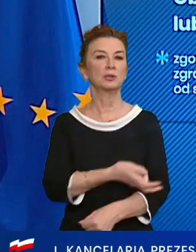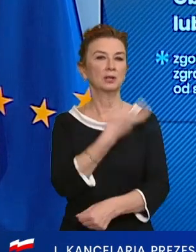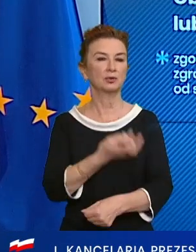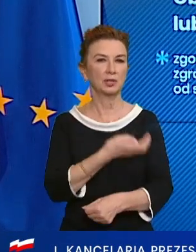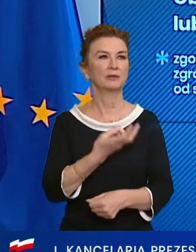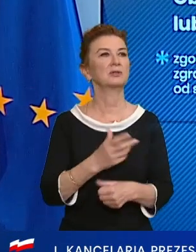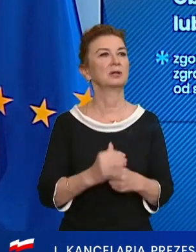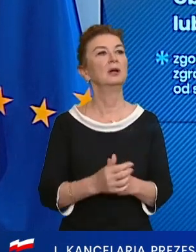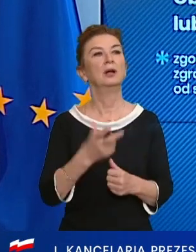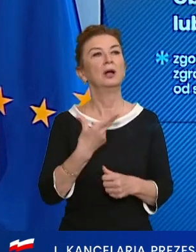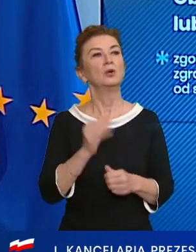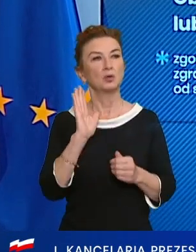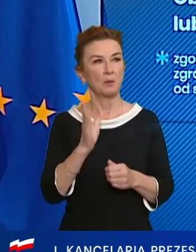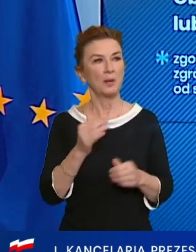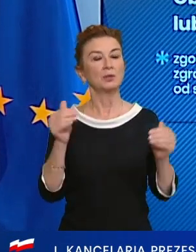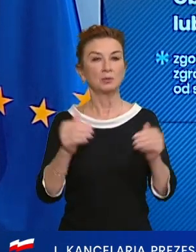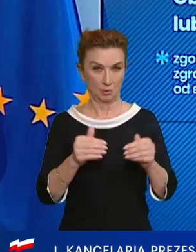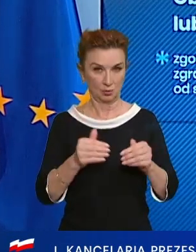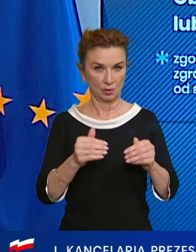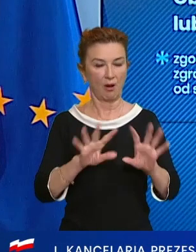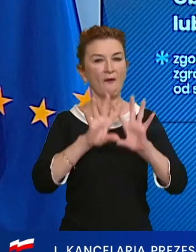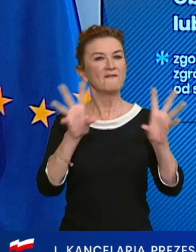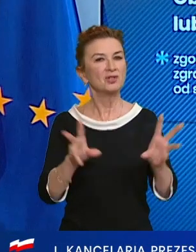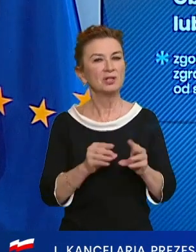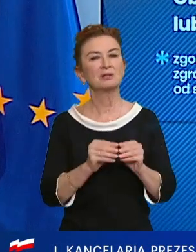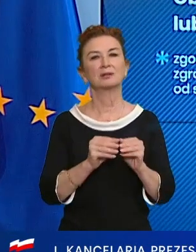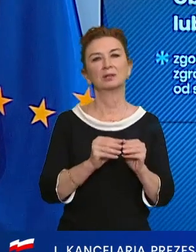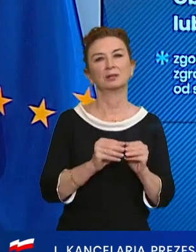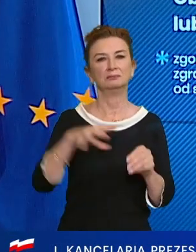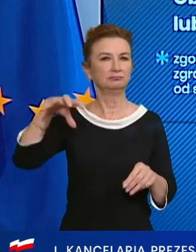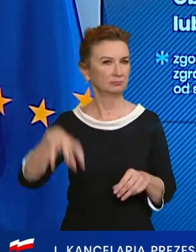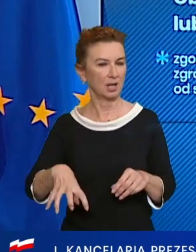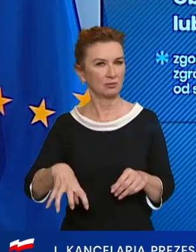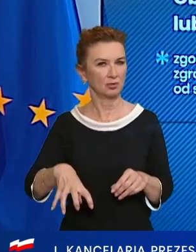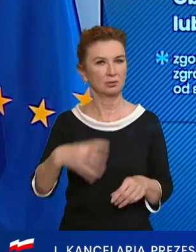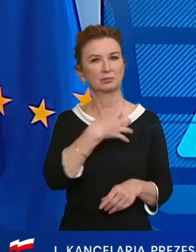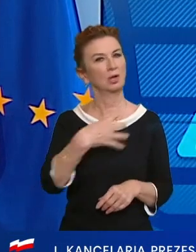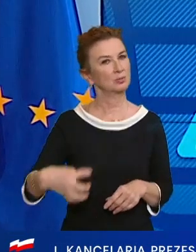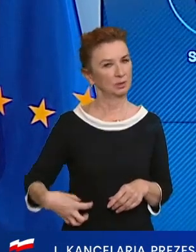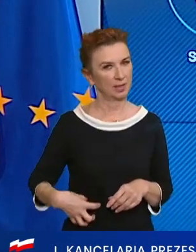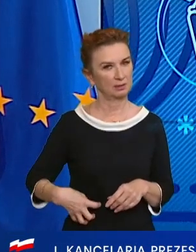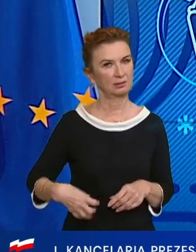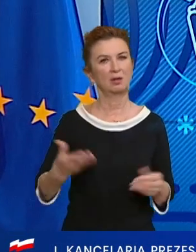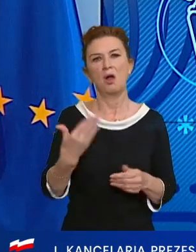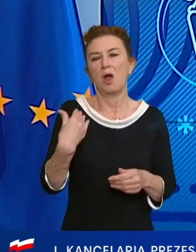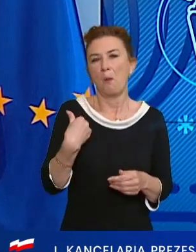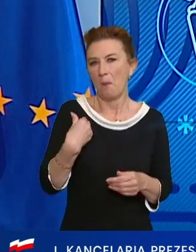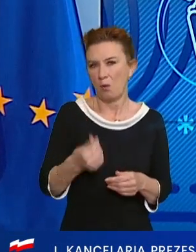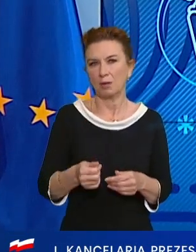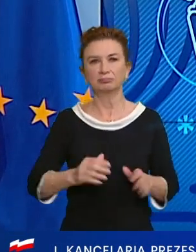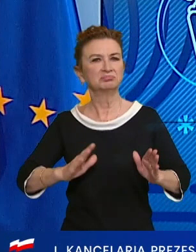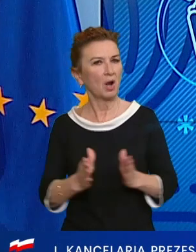zdejmujemy też ograniczenia ze wszystkich branż, sektorów gospodarczych, w których obowiązywały restrykcje.